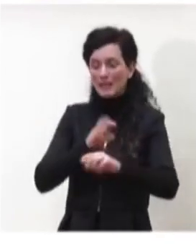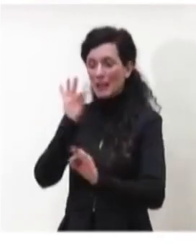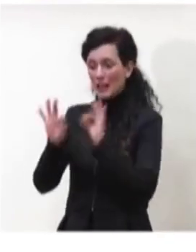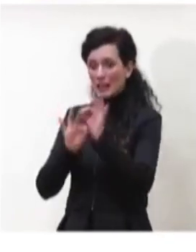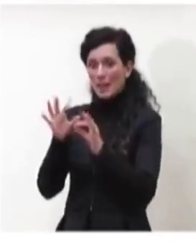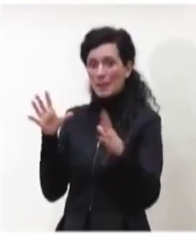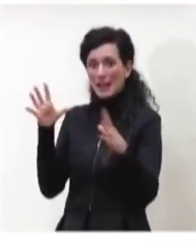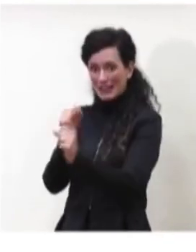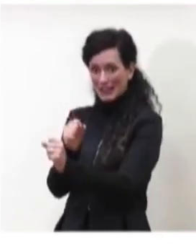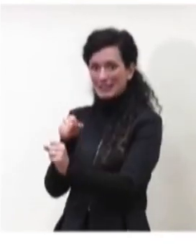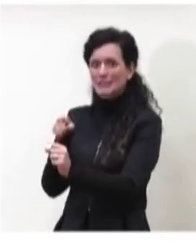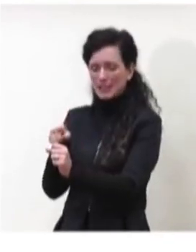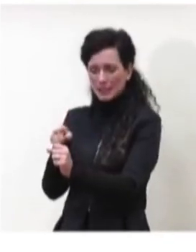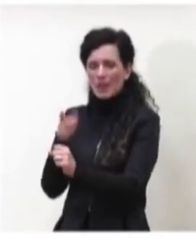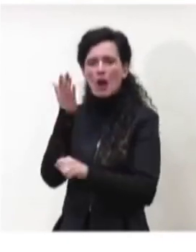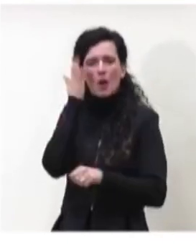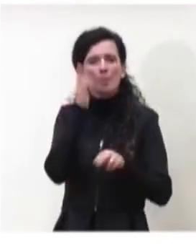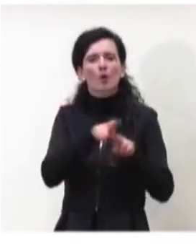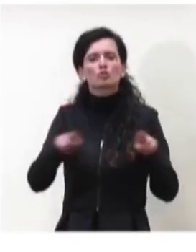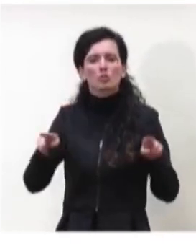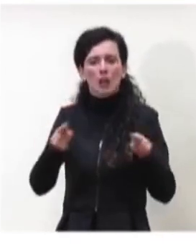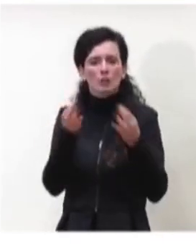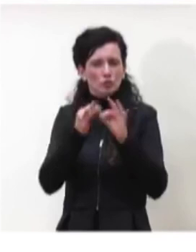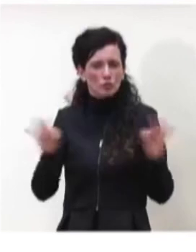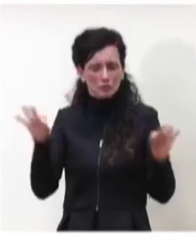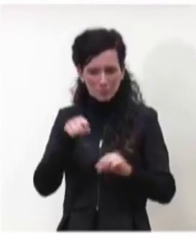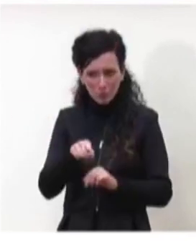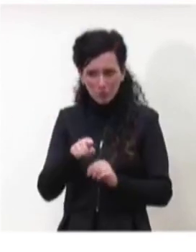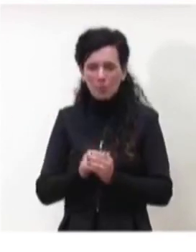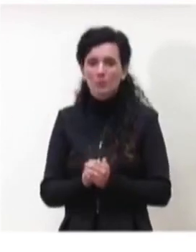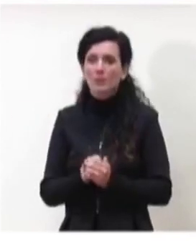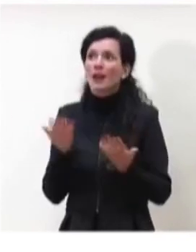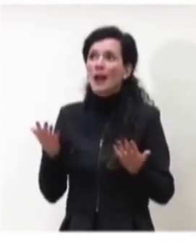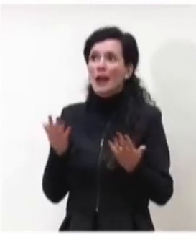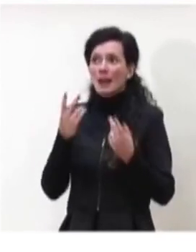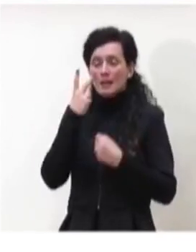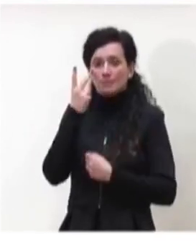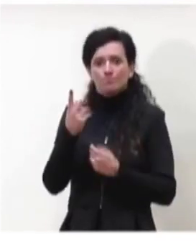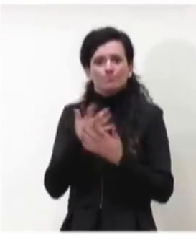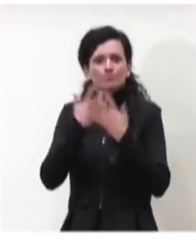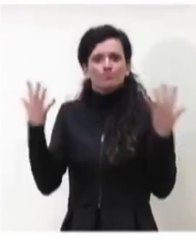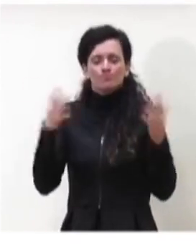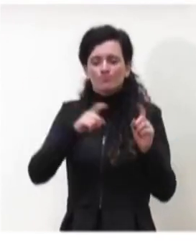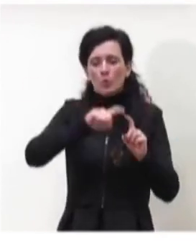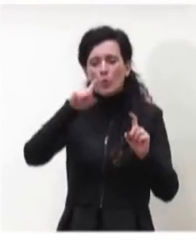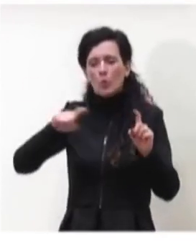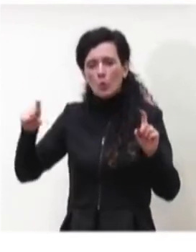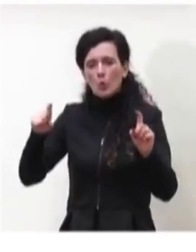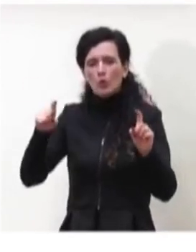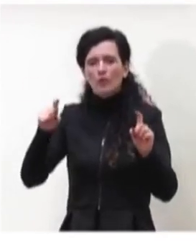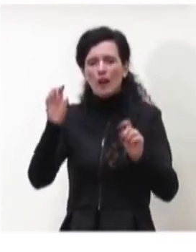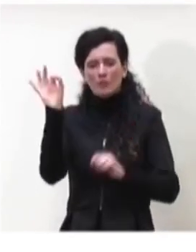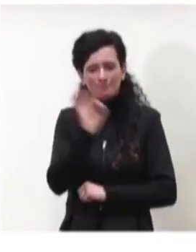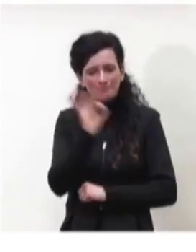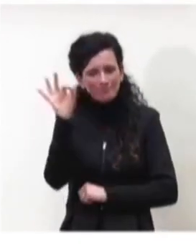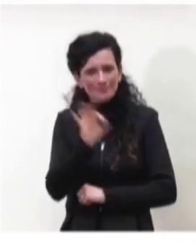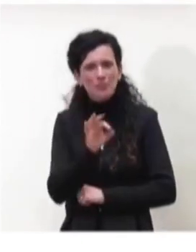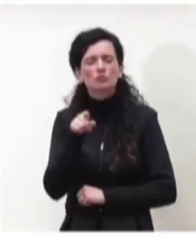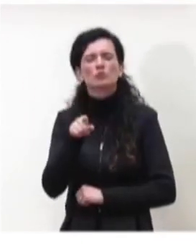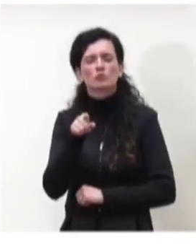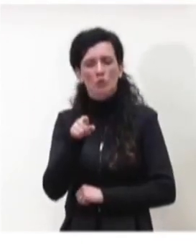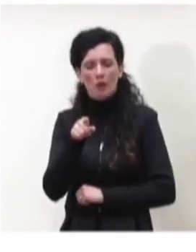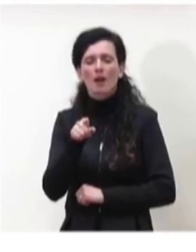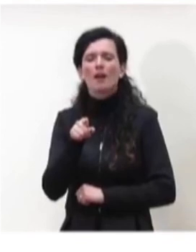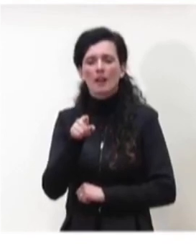e come vedete sostanzialmente la curva ha